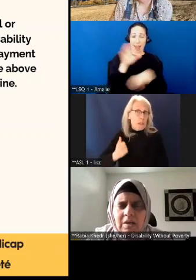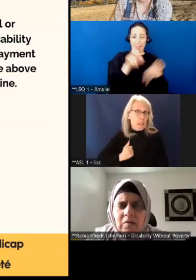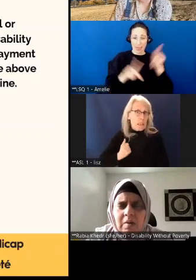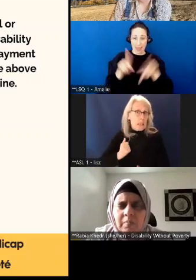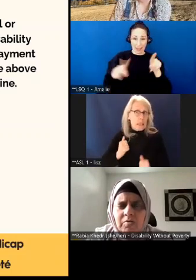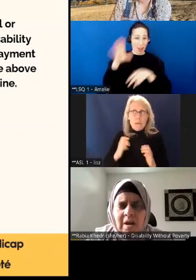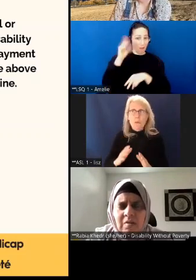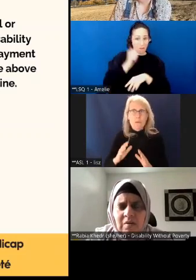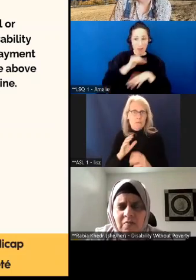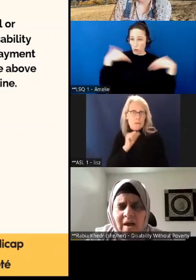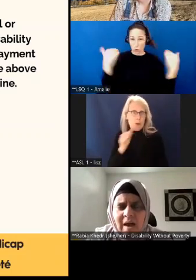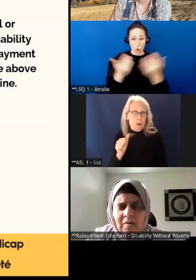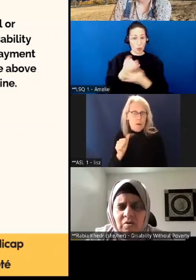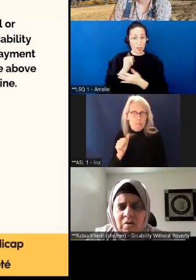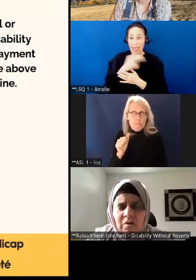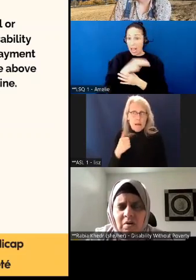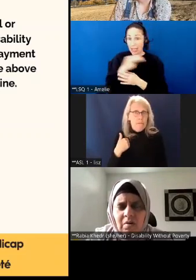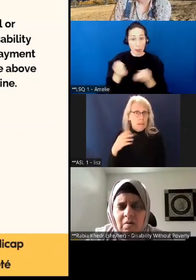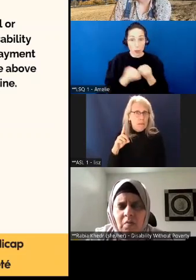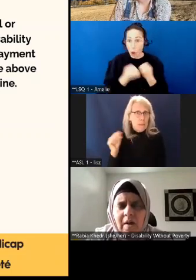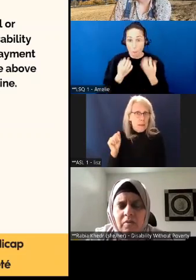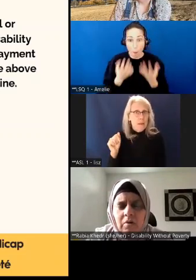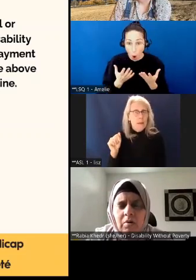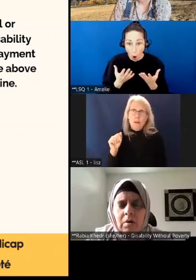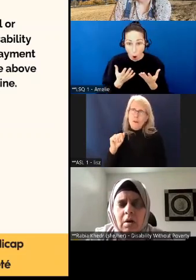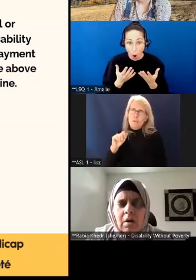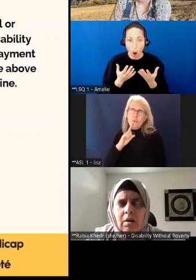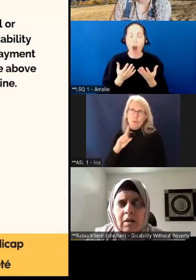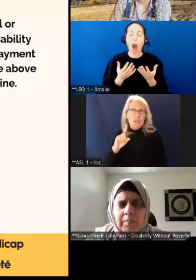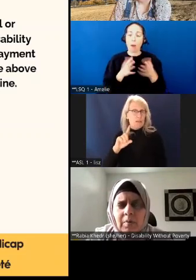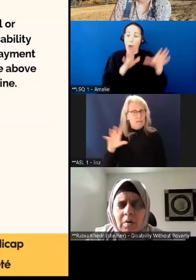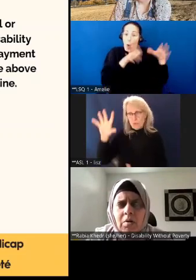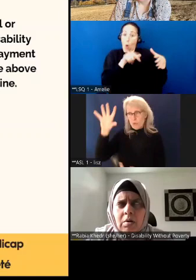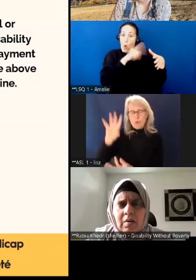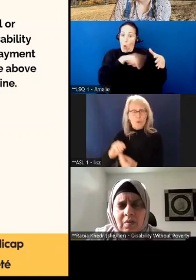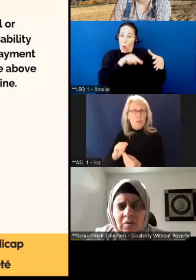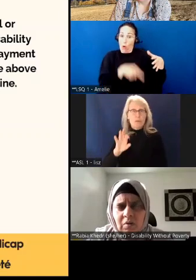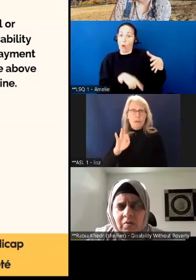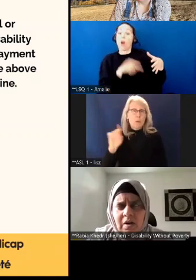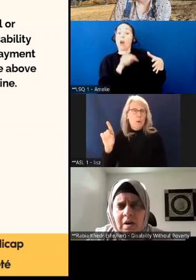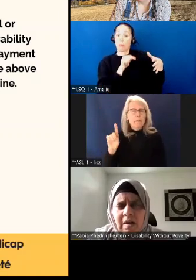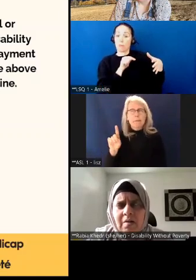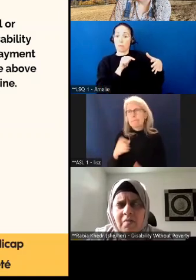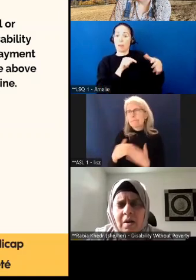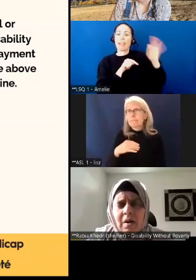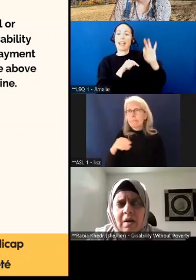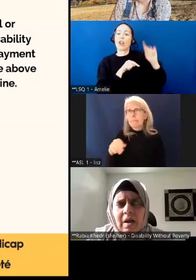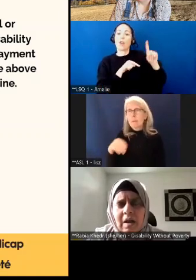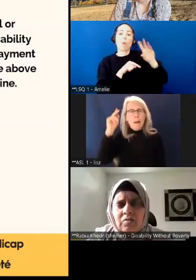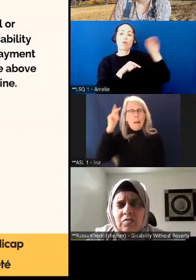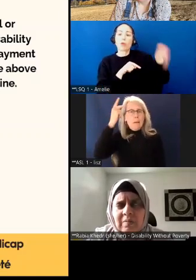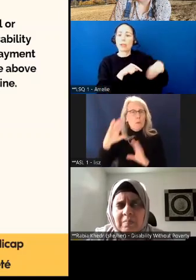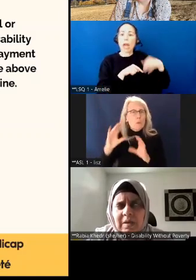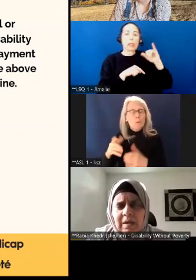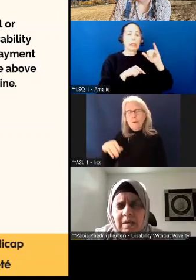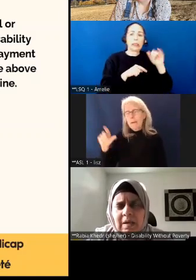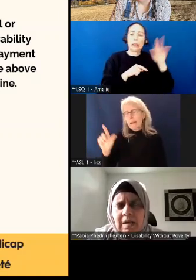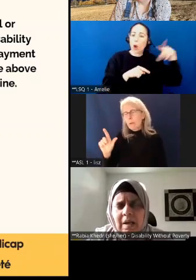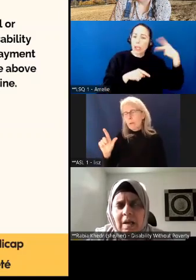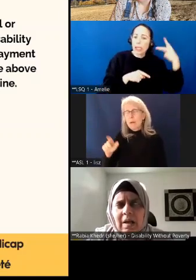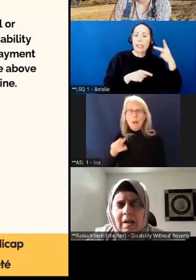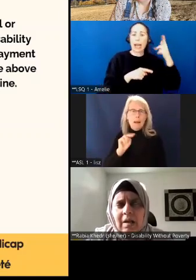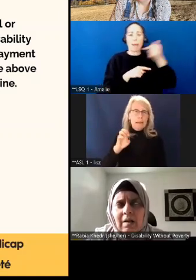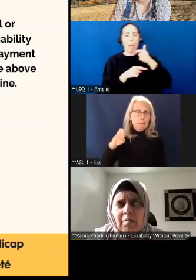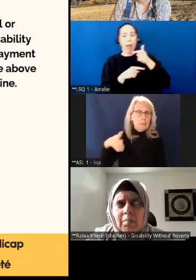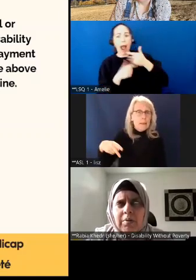sans handicap, bien, 91 % d'entre eux, qu'ils soient libéraux, conservateurs,